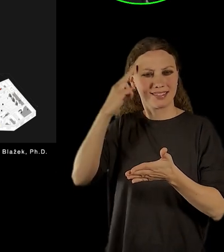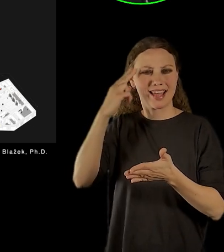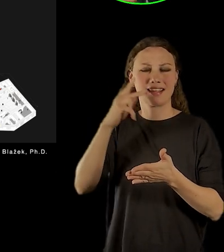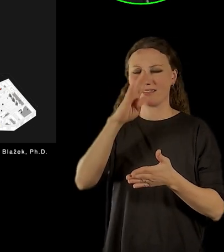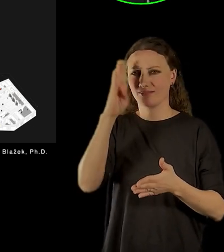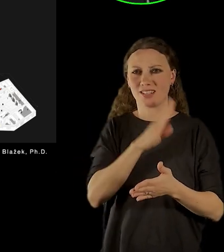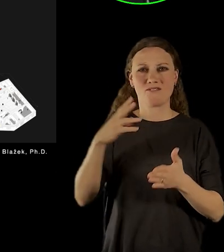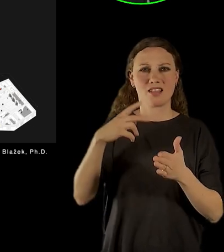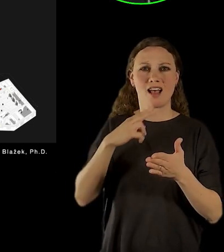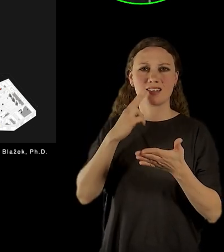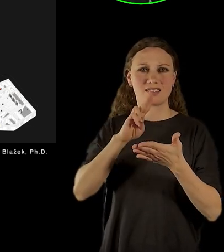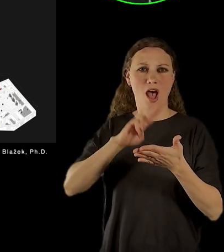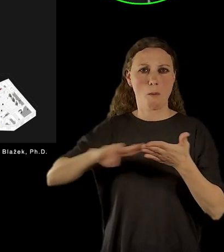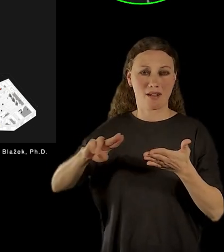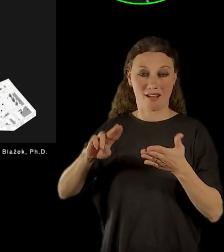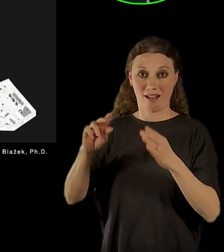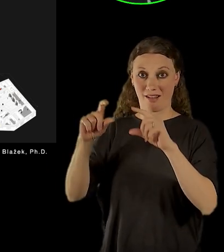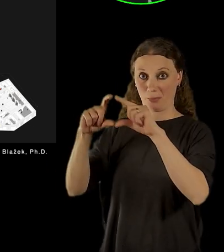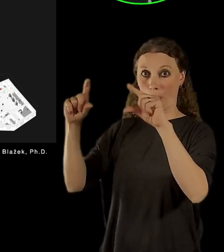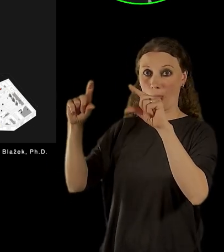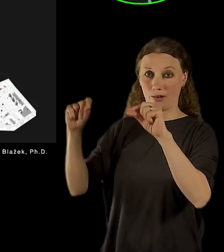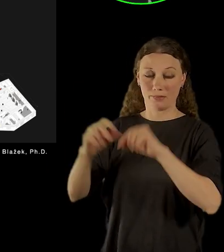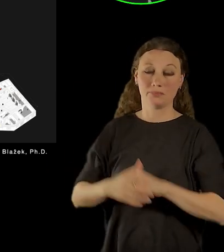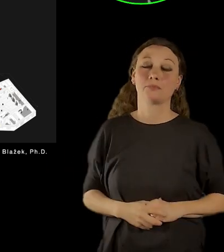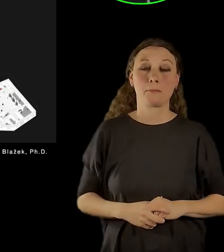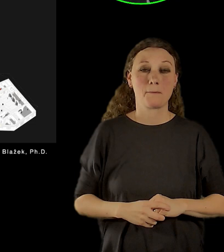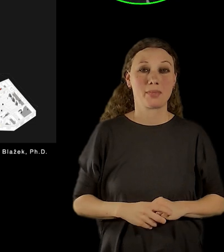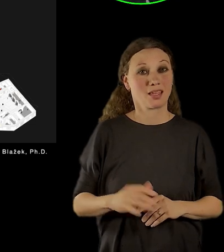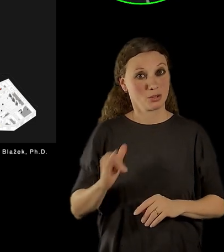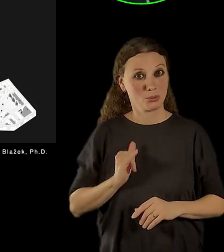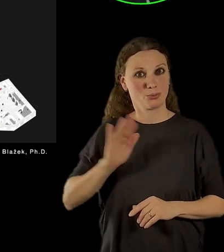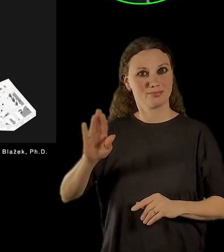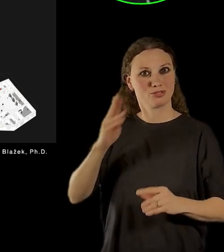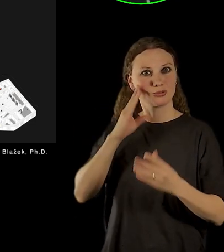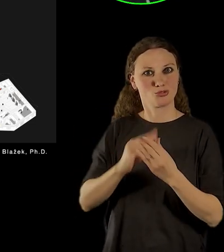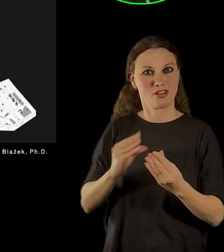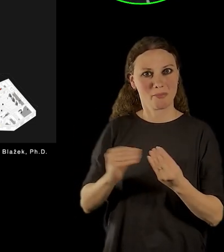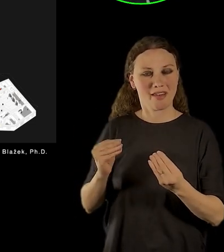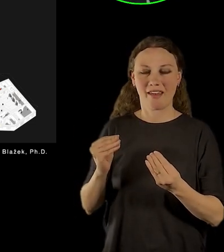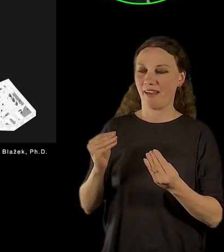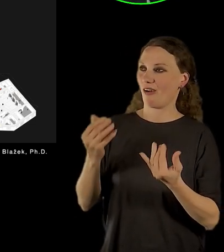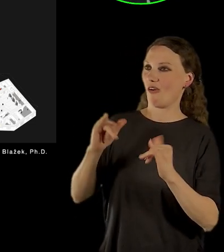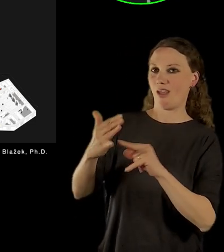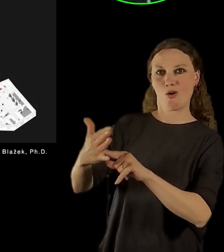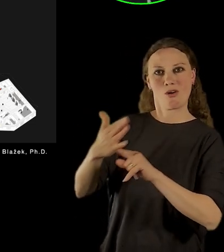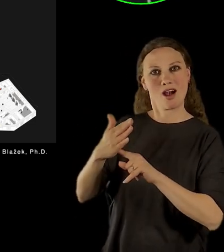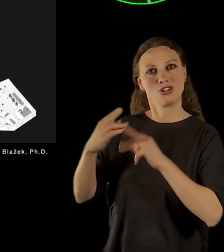taky takový zajímavý příběh, který vlastně ukazuje určitou kontinuitu v dějinách a